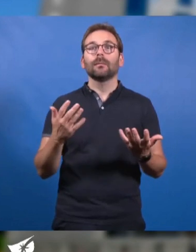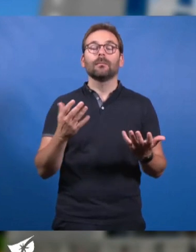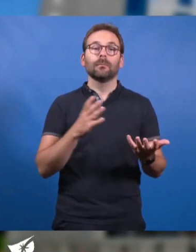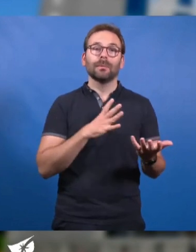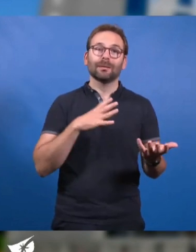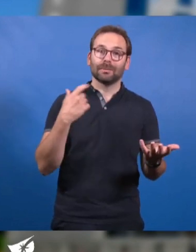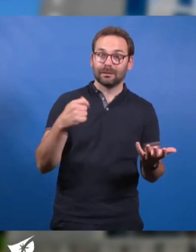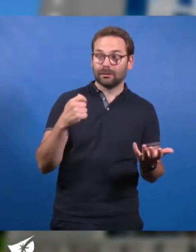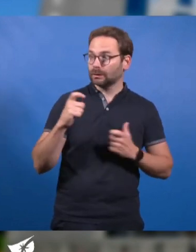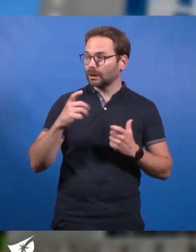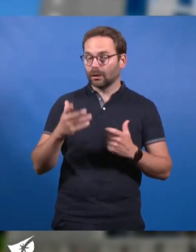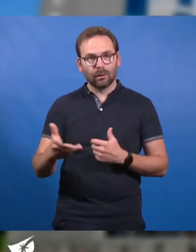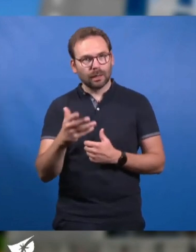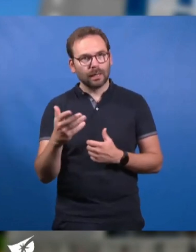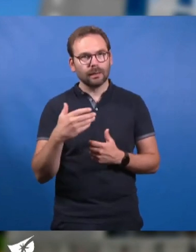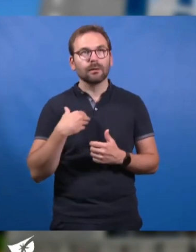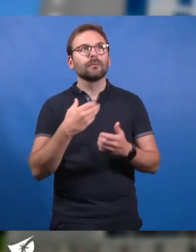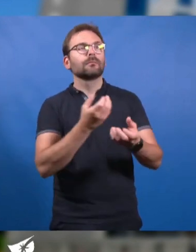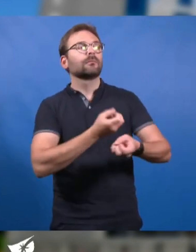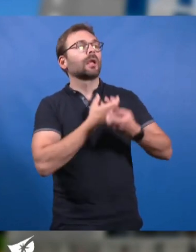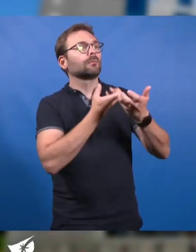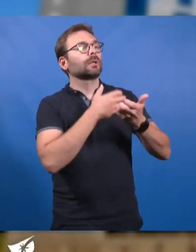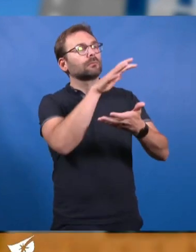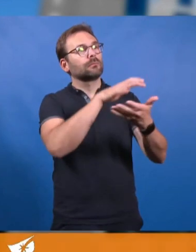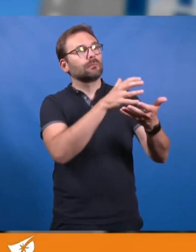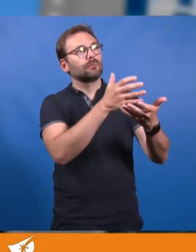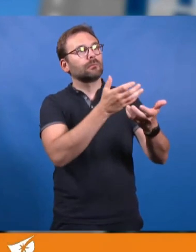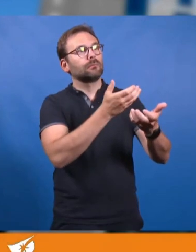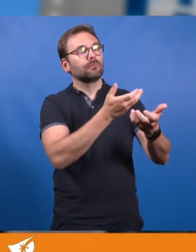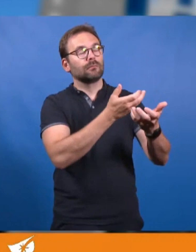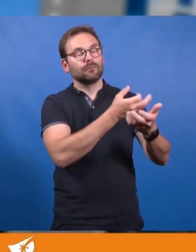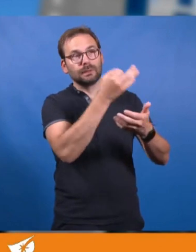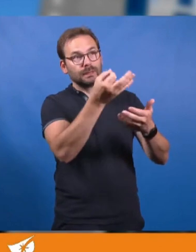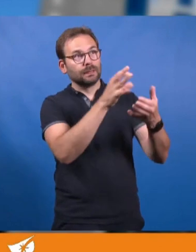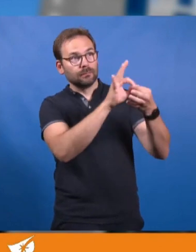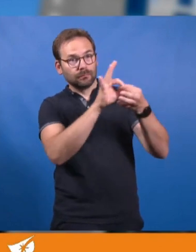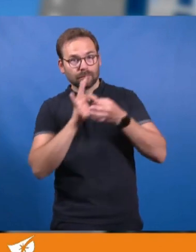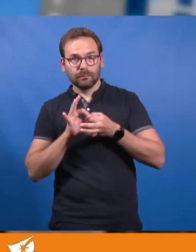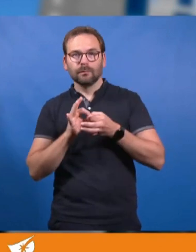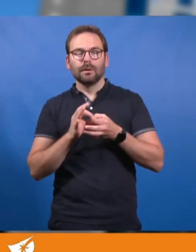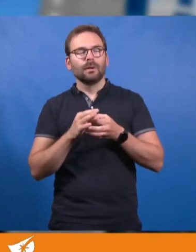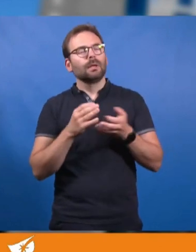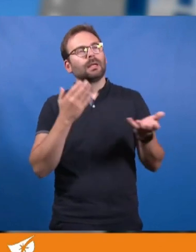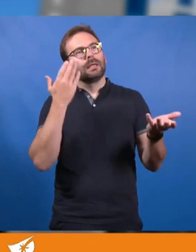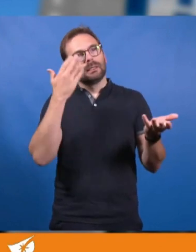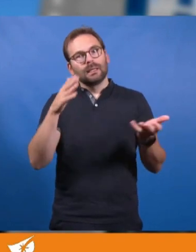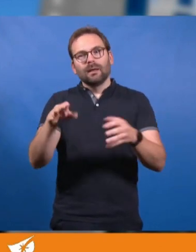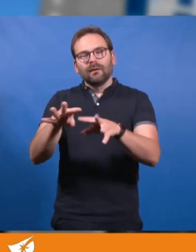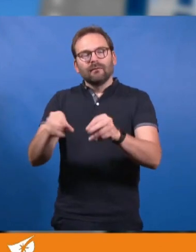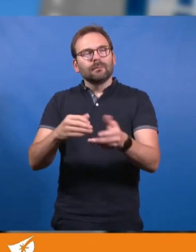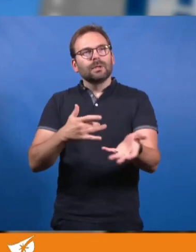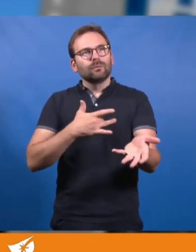des propos touchants et sincères formulés par vous, Madame la Présidente, qui sont, je le sais, appréciés de la famille,